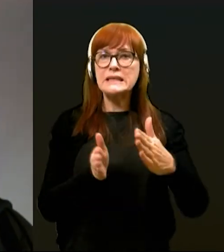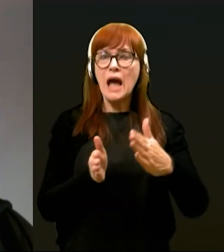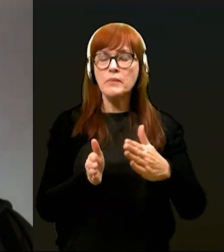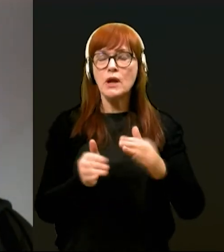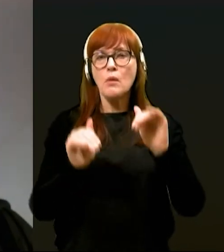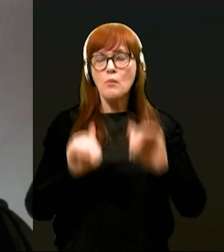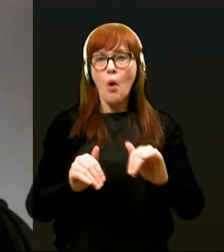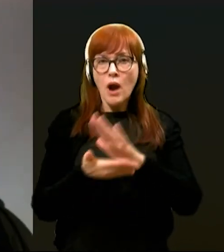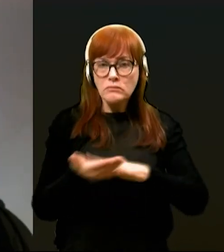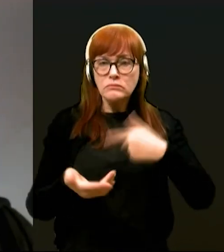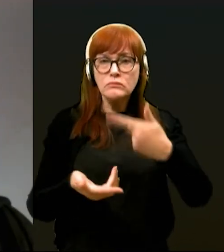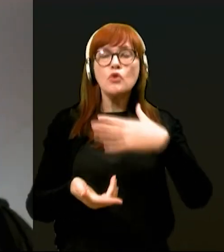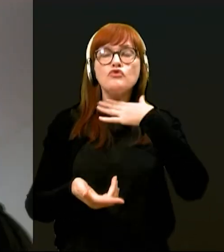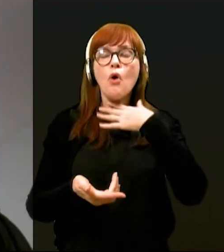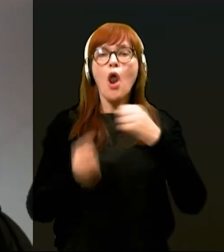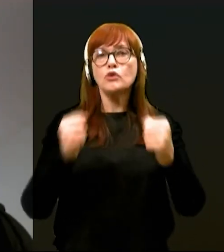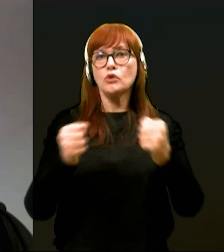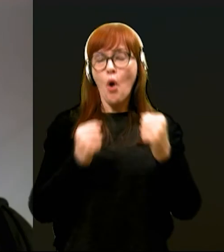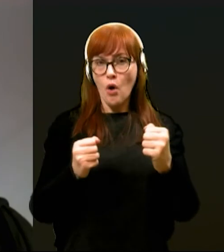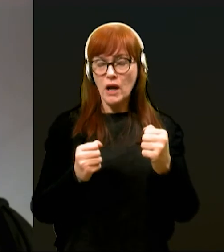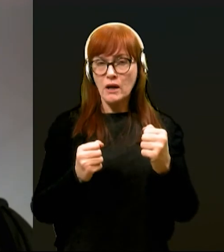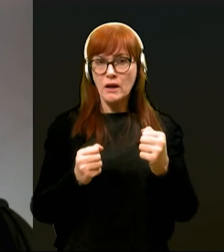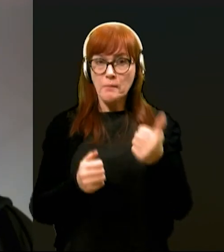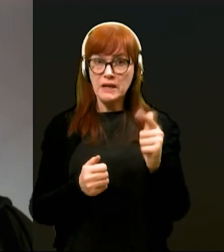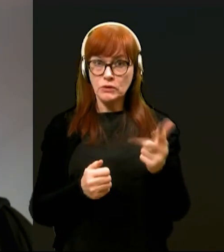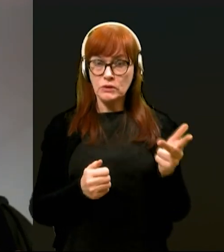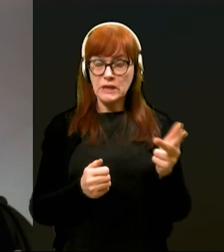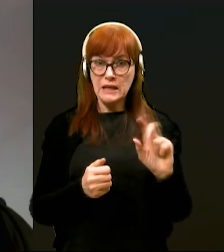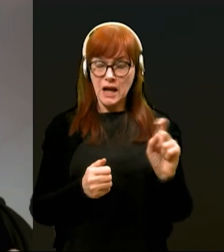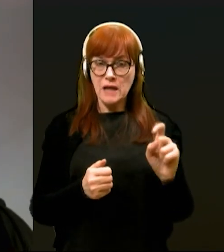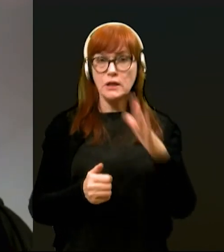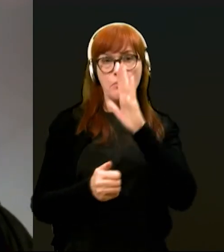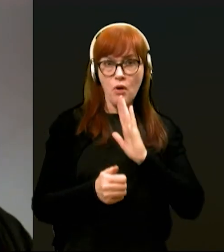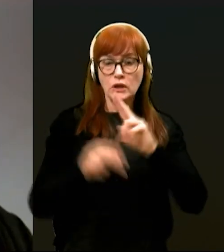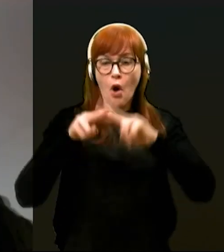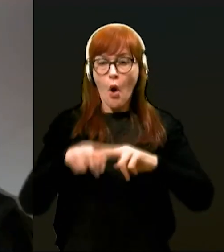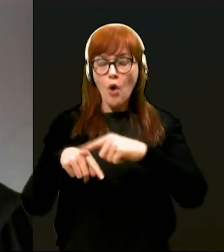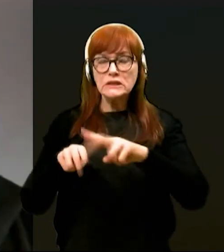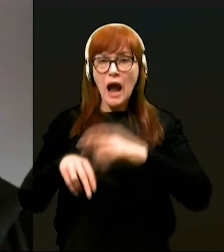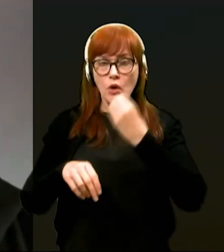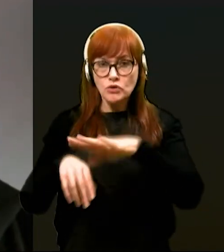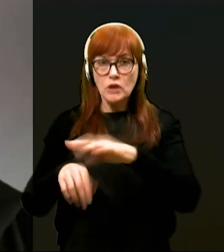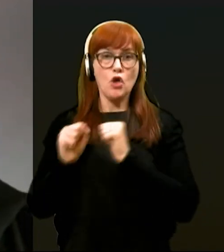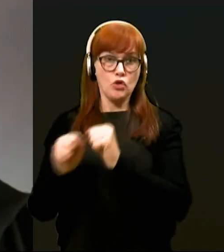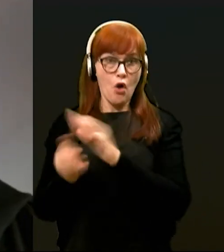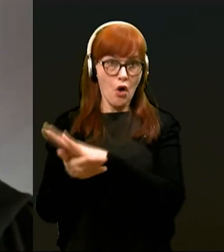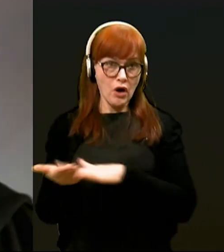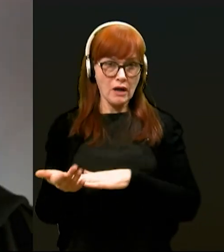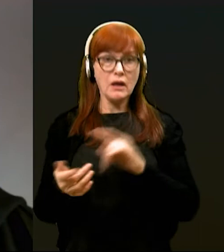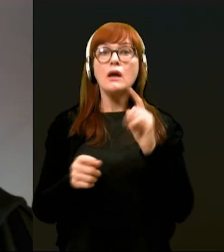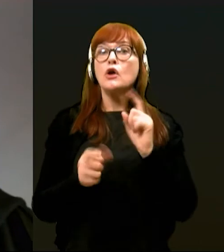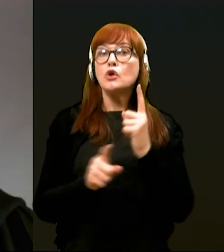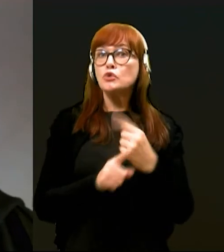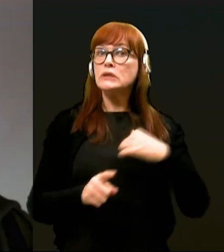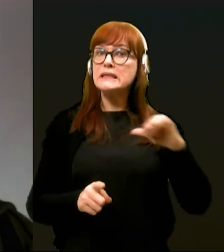šolo šele v torek, da bi recimo druga trijada šla v ponedeljak in oni preostali očenci v torek. Potem me pa zanima